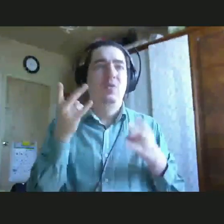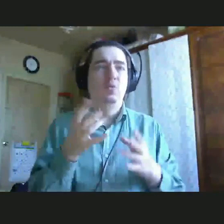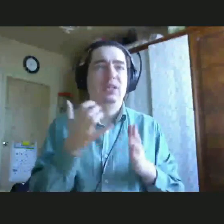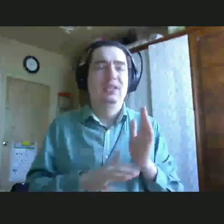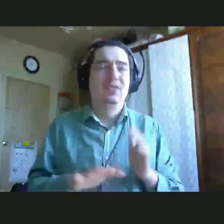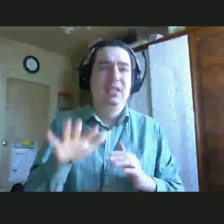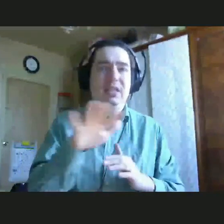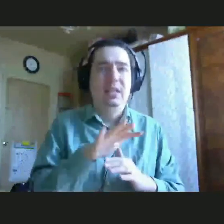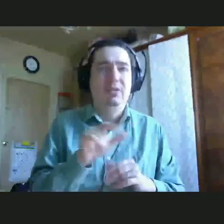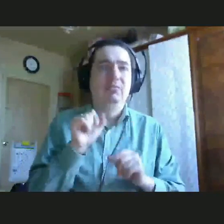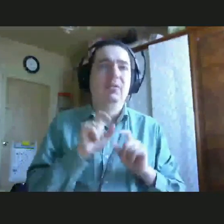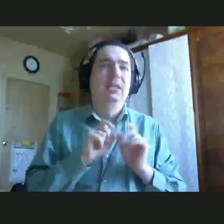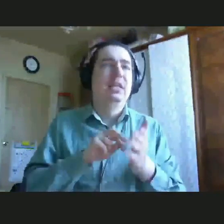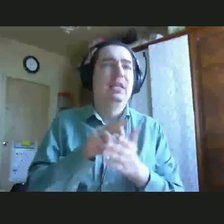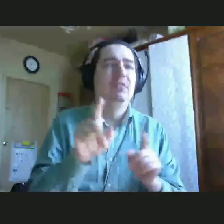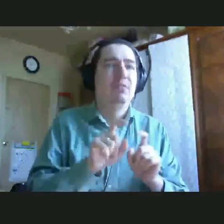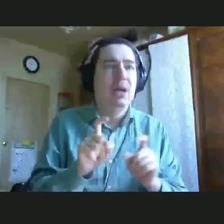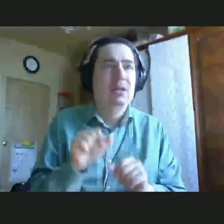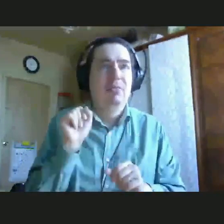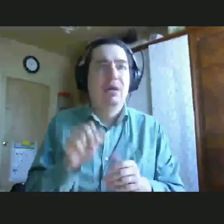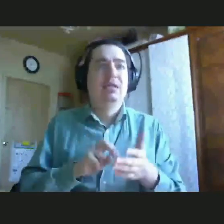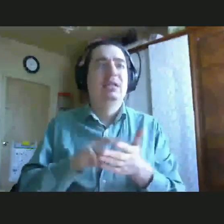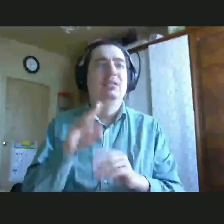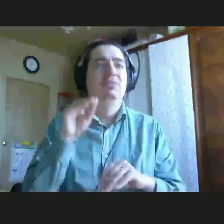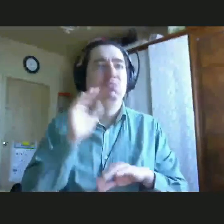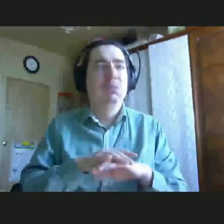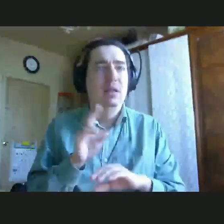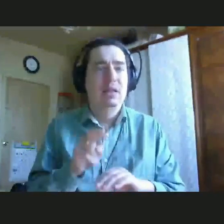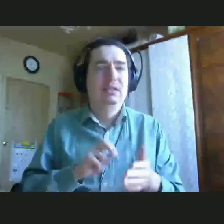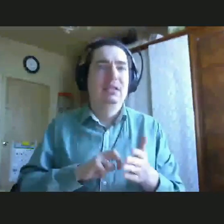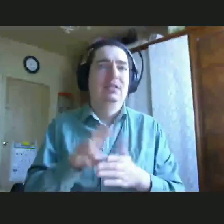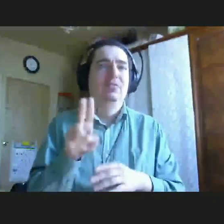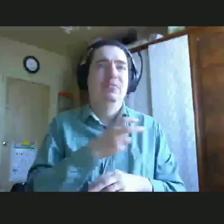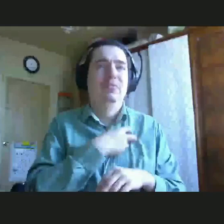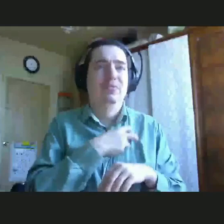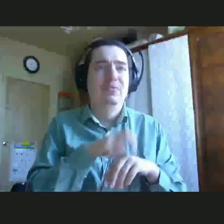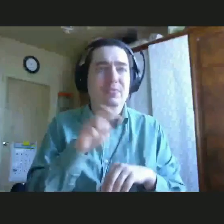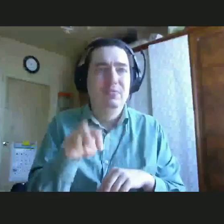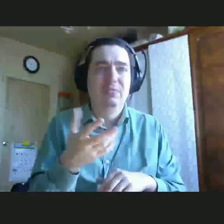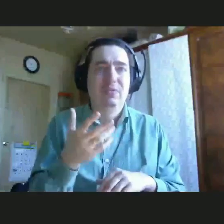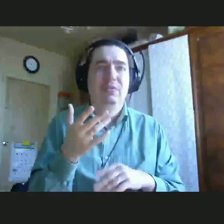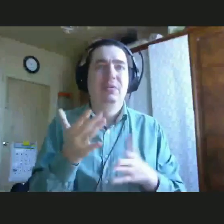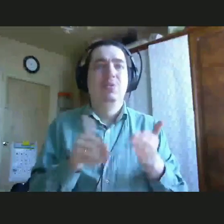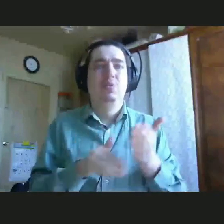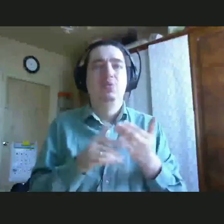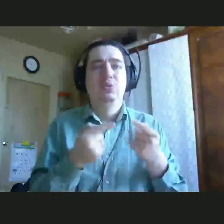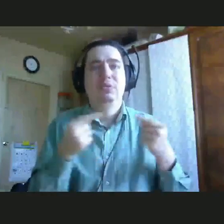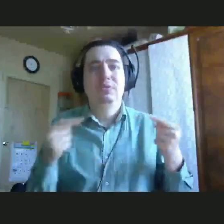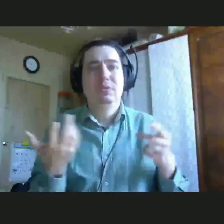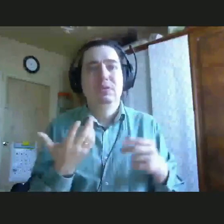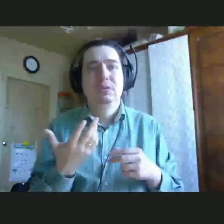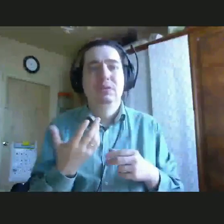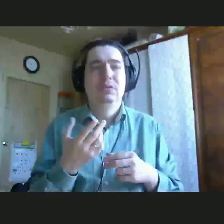для того, чтобы она могла сходить в магазин, для того, чтобы она могла сходить в банк, при помощи, да, мамы, например, или при помощи средств СССР,